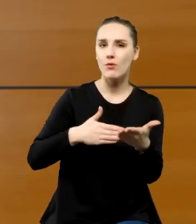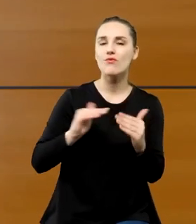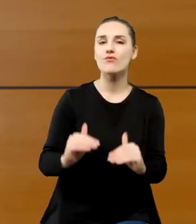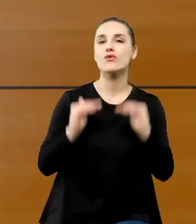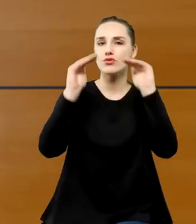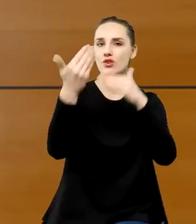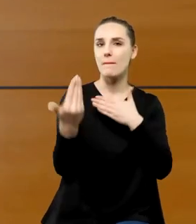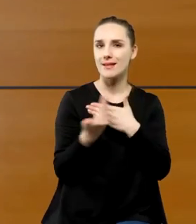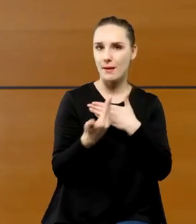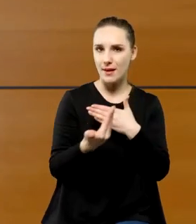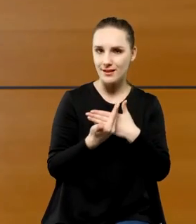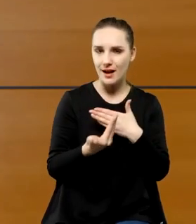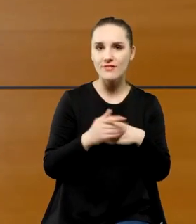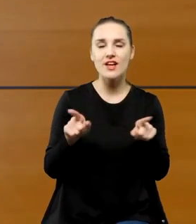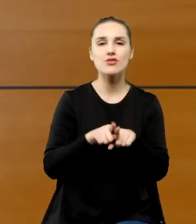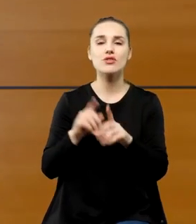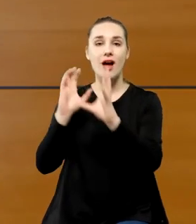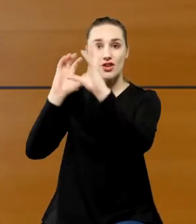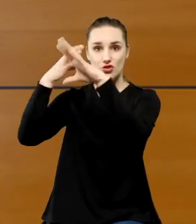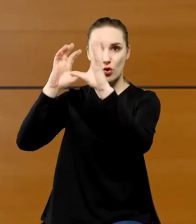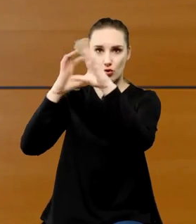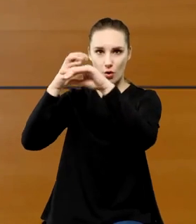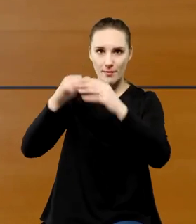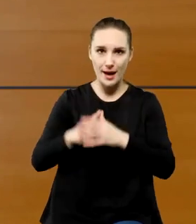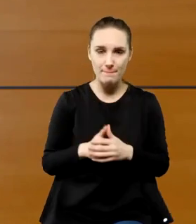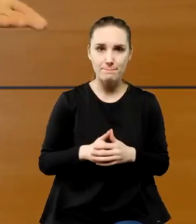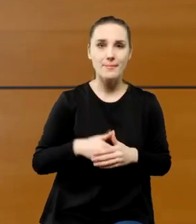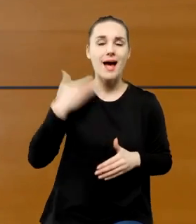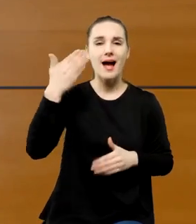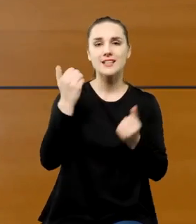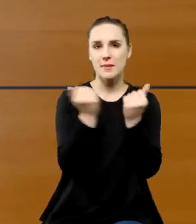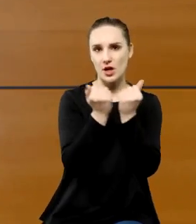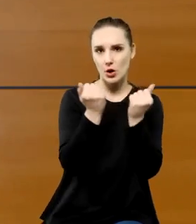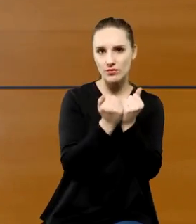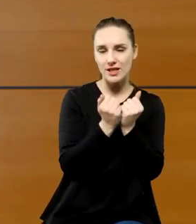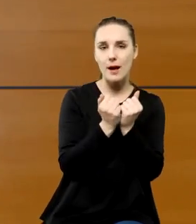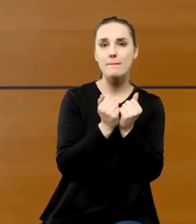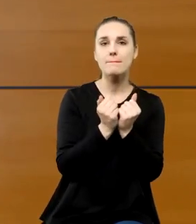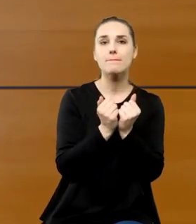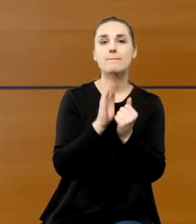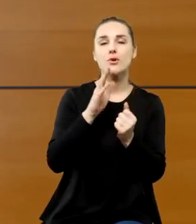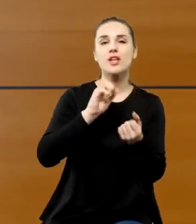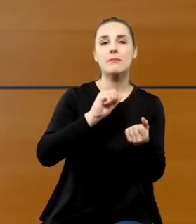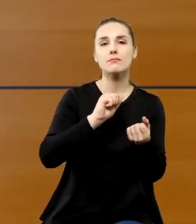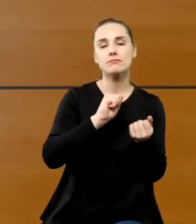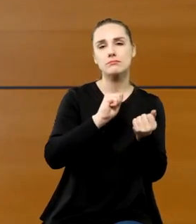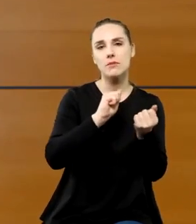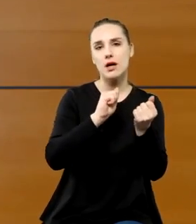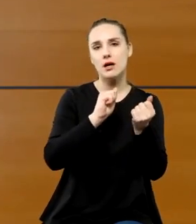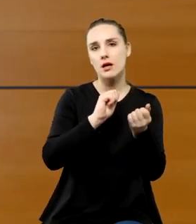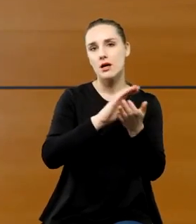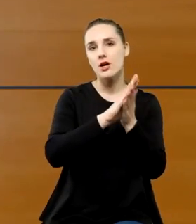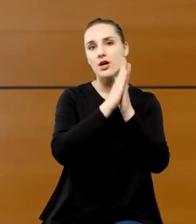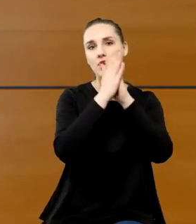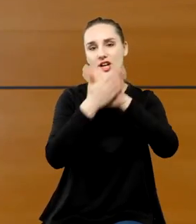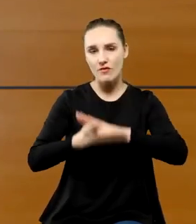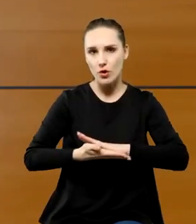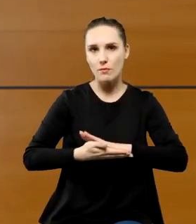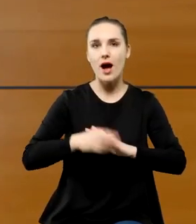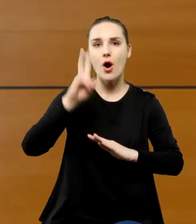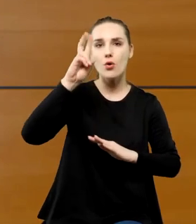Matematyki i Astronomii na Akademii Krakowskiej. Przekrzał tutaj podczas reform Kołłątaja w Szkołę Główną Koronną.